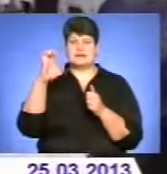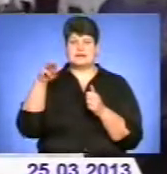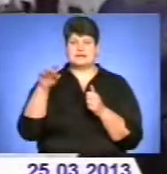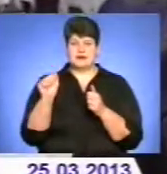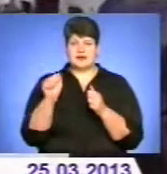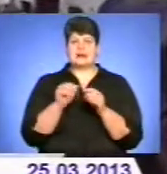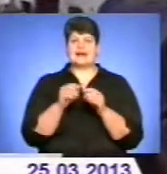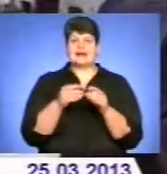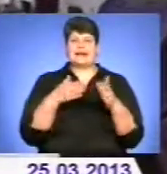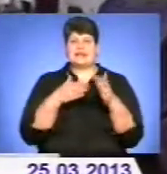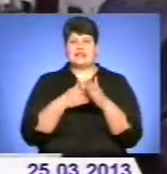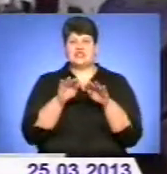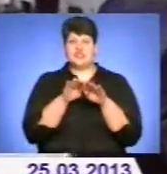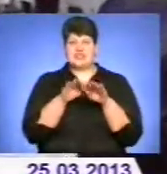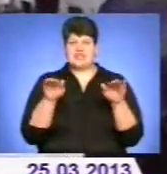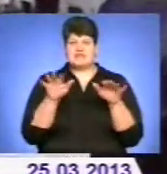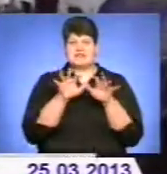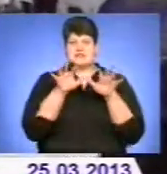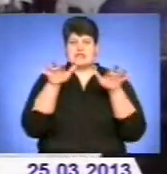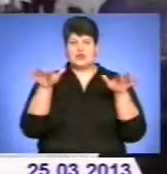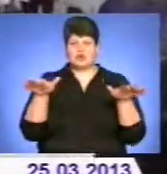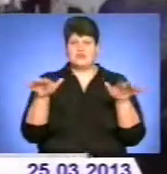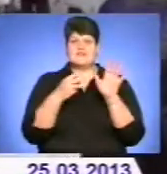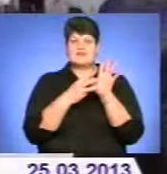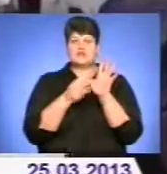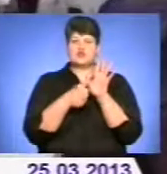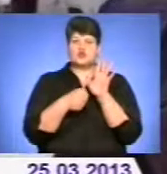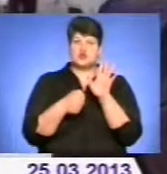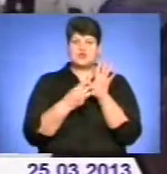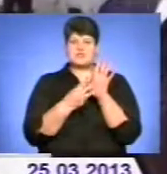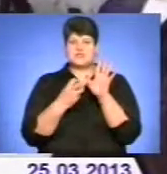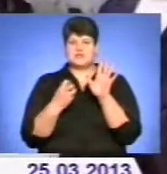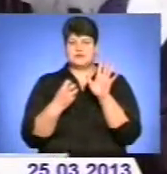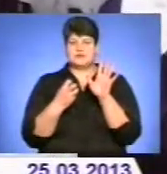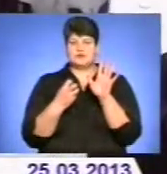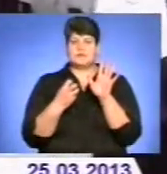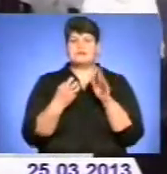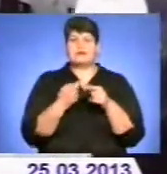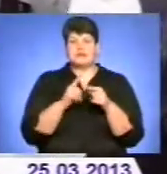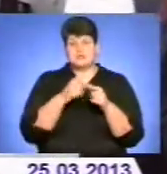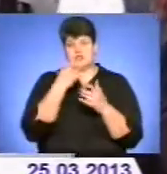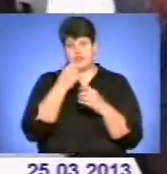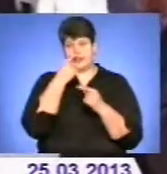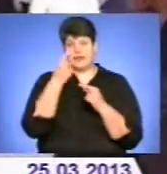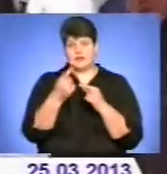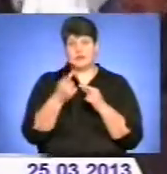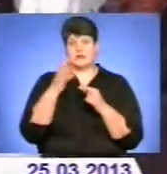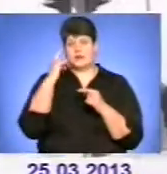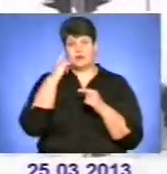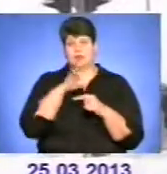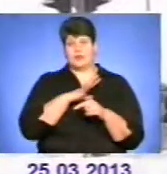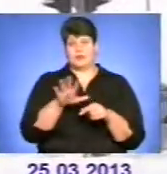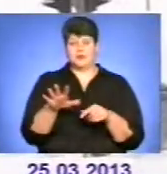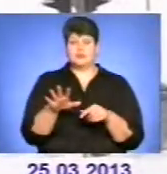затоплень – це 700-800. Ось такий запас. Ну, ще є далеко, я думаю, до цього діла не дійде в нас.